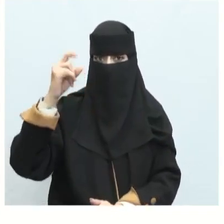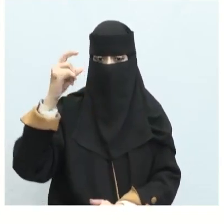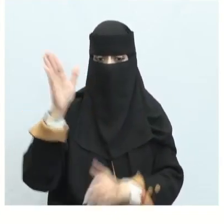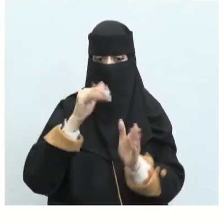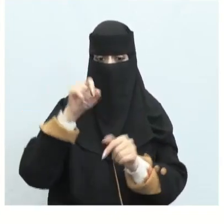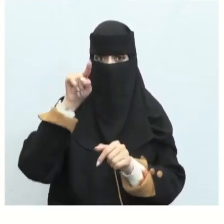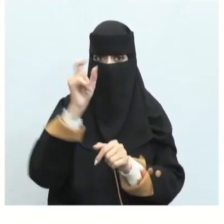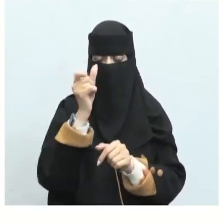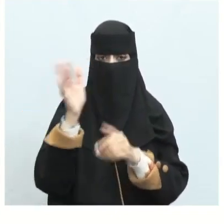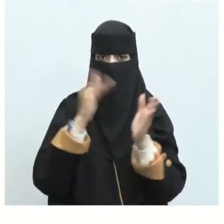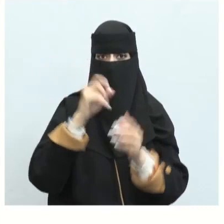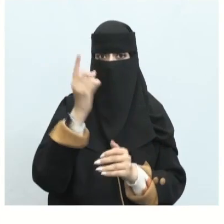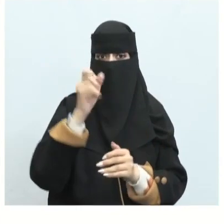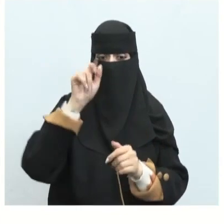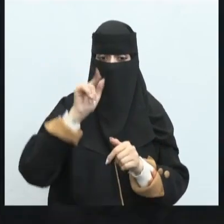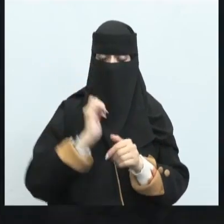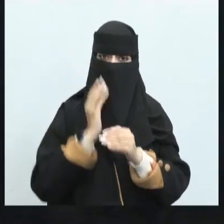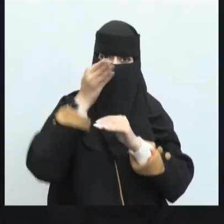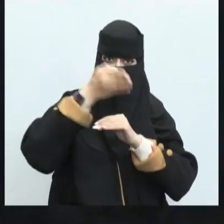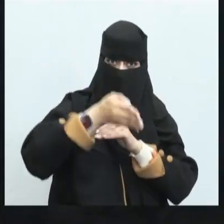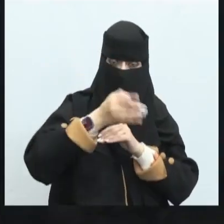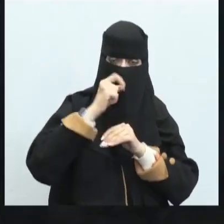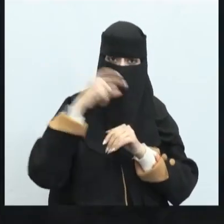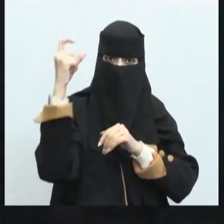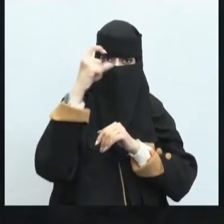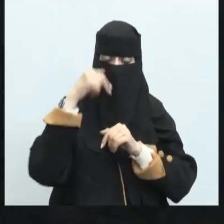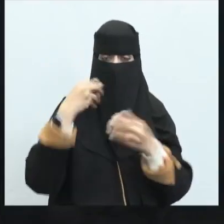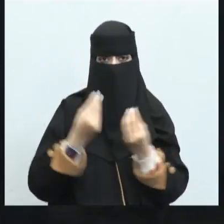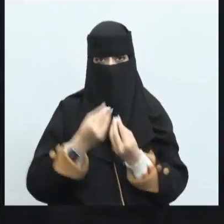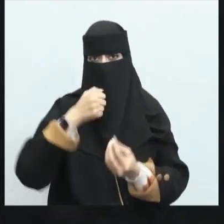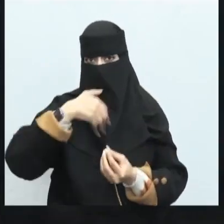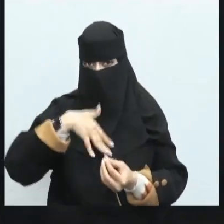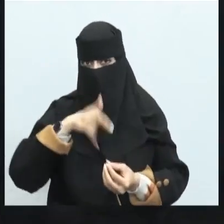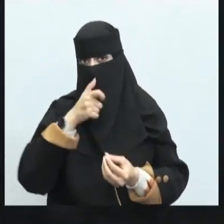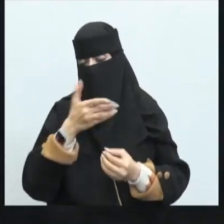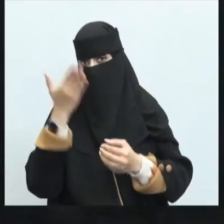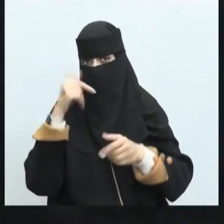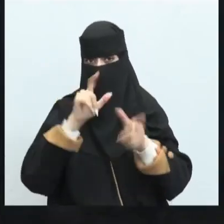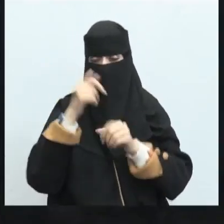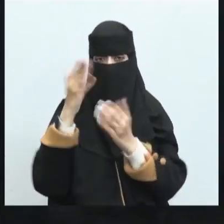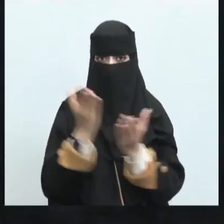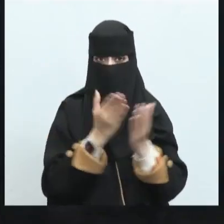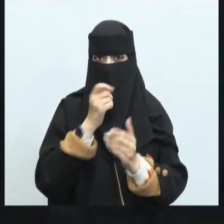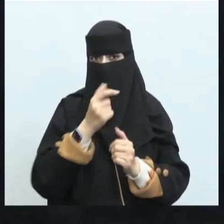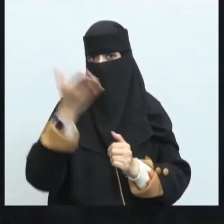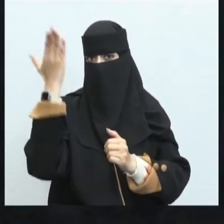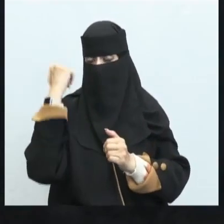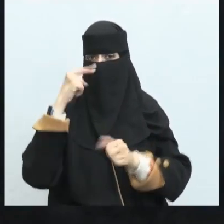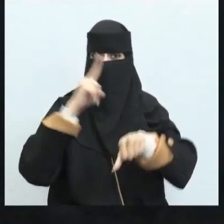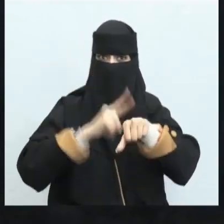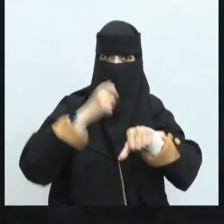أسلم مع النبي صلى الله عليه حضر طبعا مشاعر مخضرة في الجاهلية وفي الإسلام ويعد من أصحاب المعلقة طبعا هنا هذه